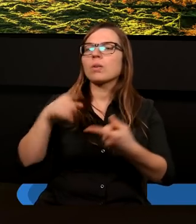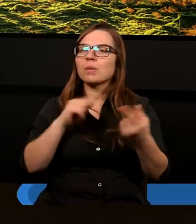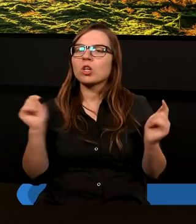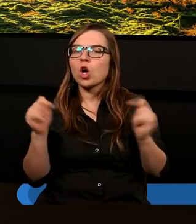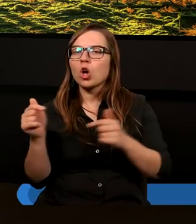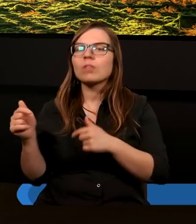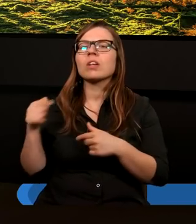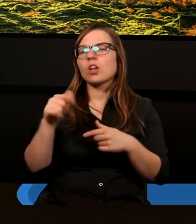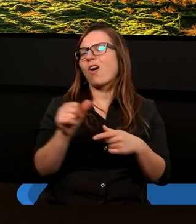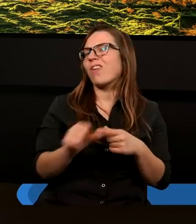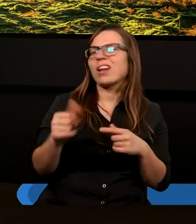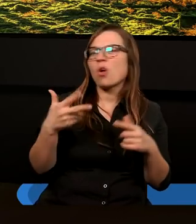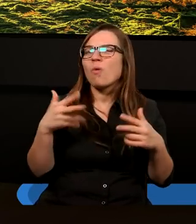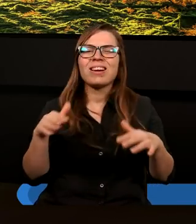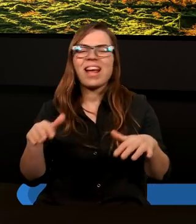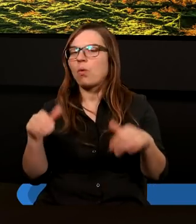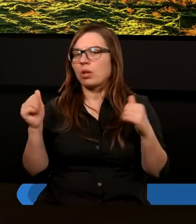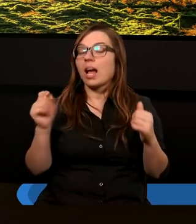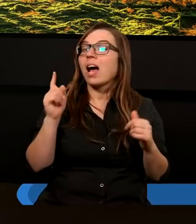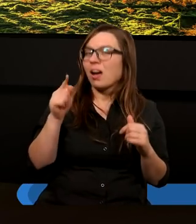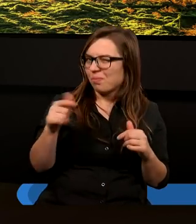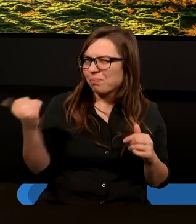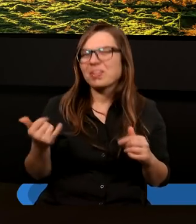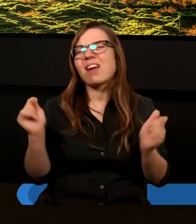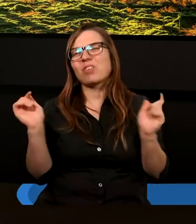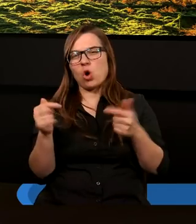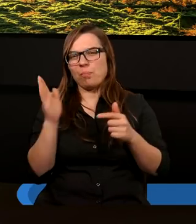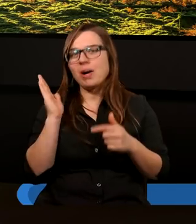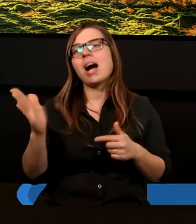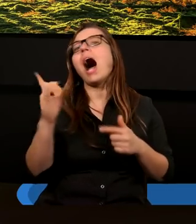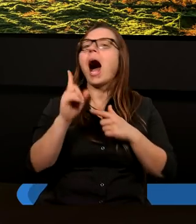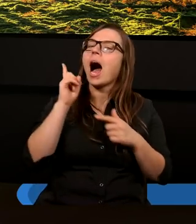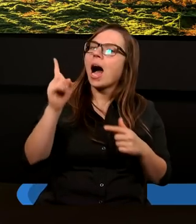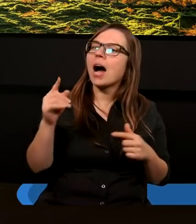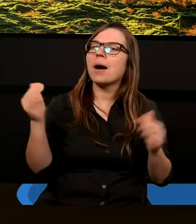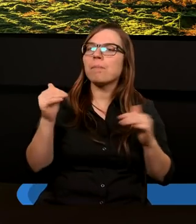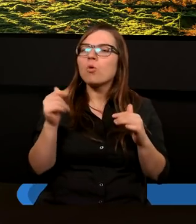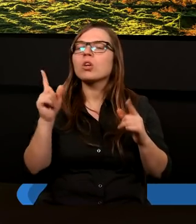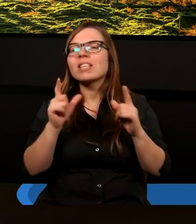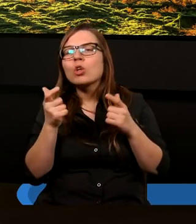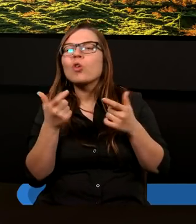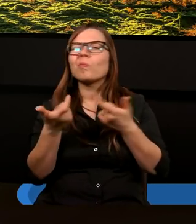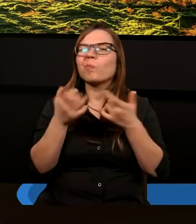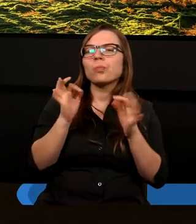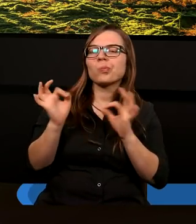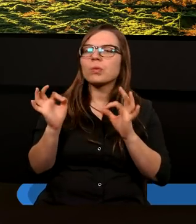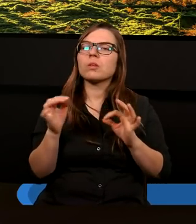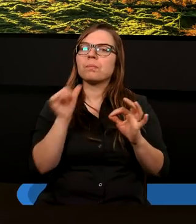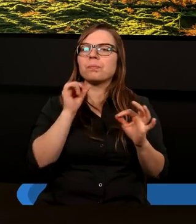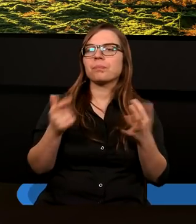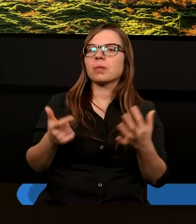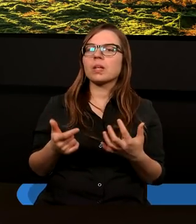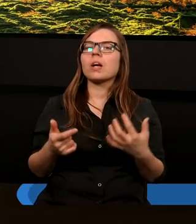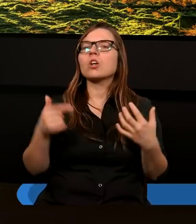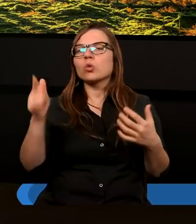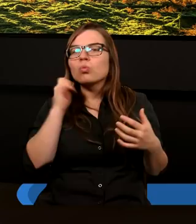konfliktami. One są nieuniknione. One będą przychodziły, ale można je rozwiązywać. Można przez to,